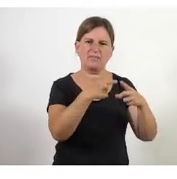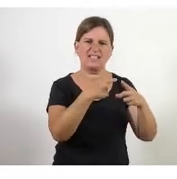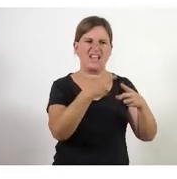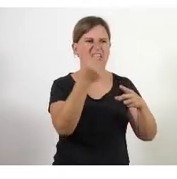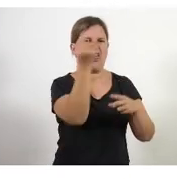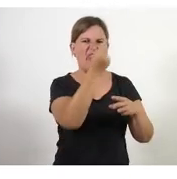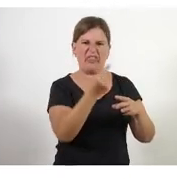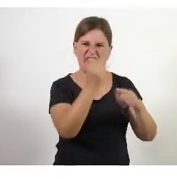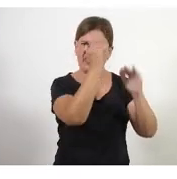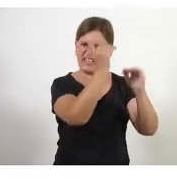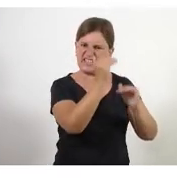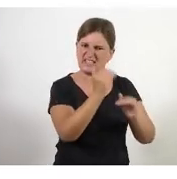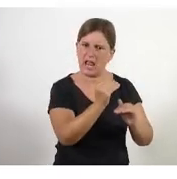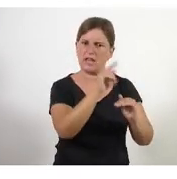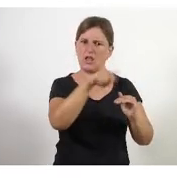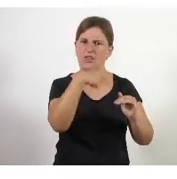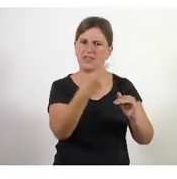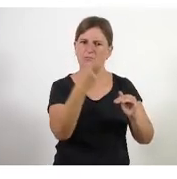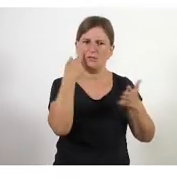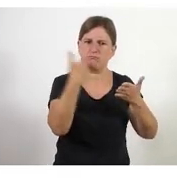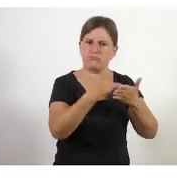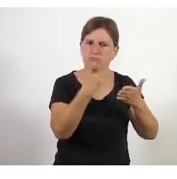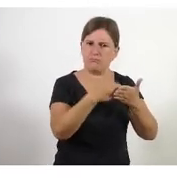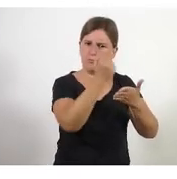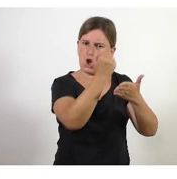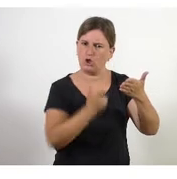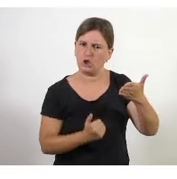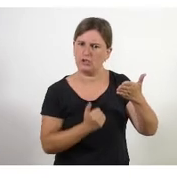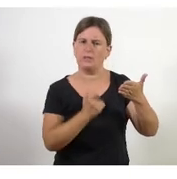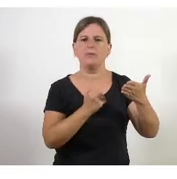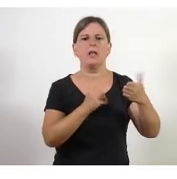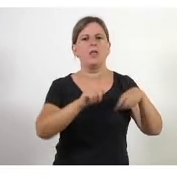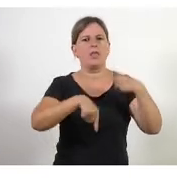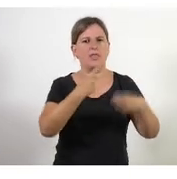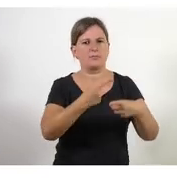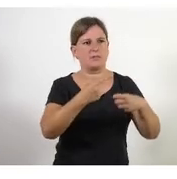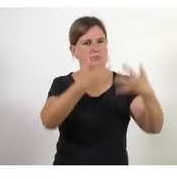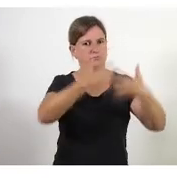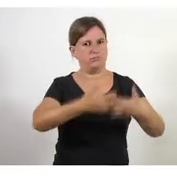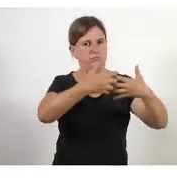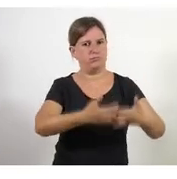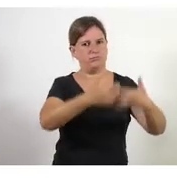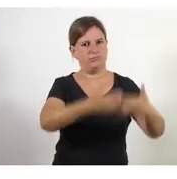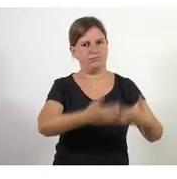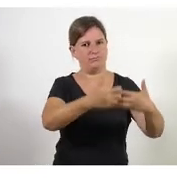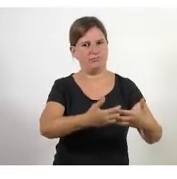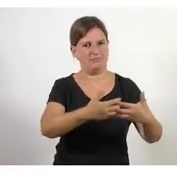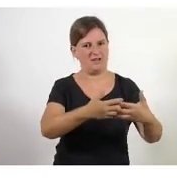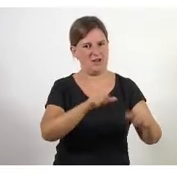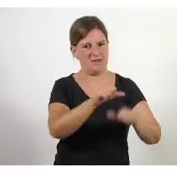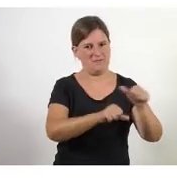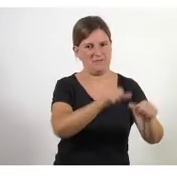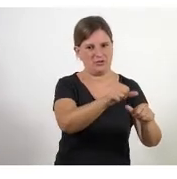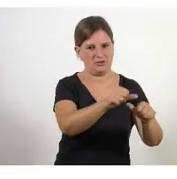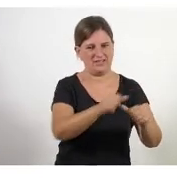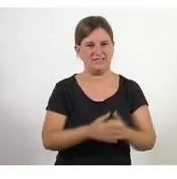després fem un primer prototip i després ja ho fiquem en marxa i anem seguint aquestes fases fins i tot